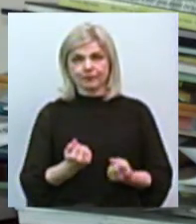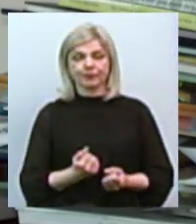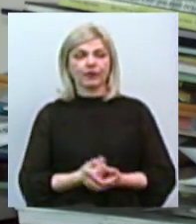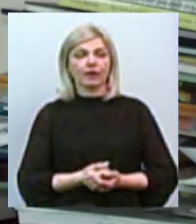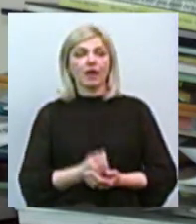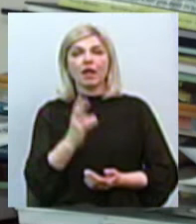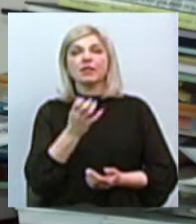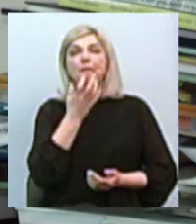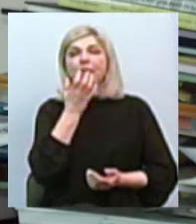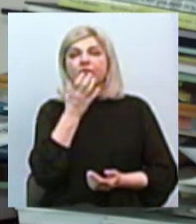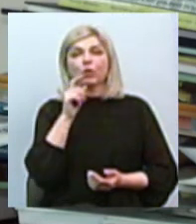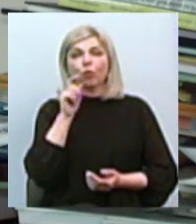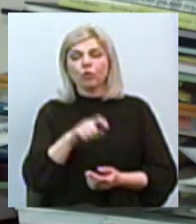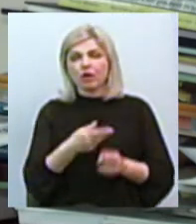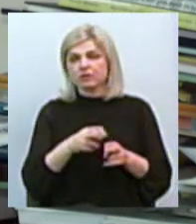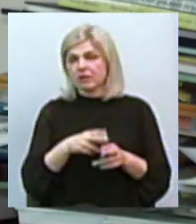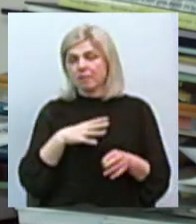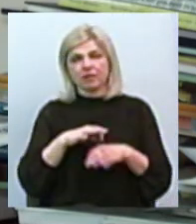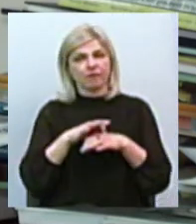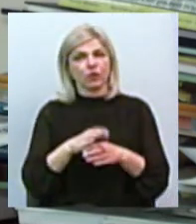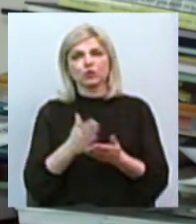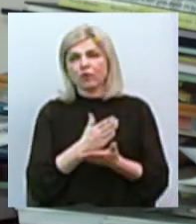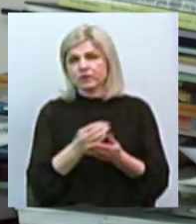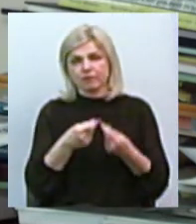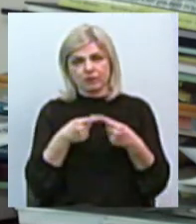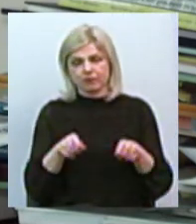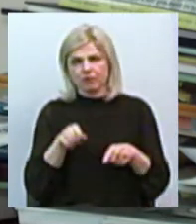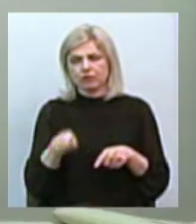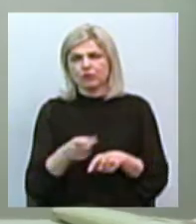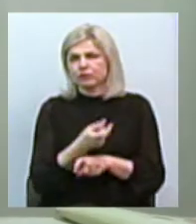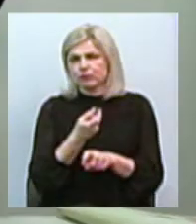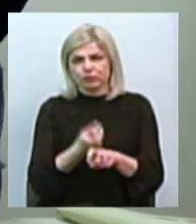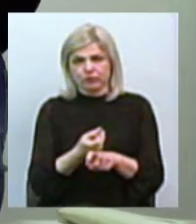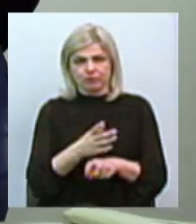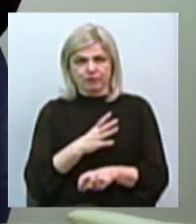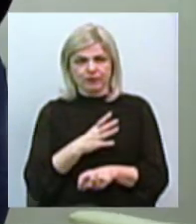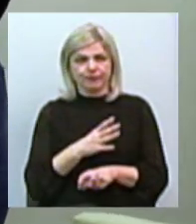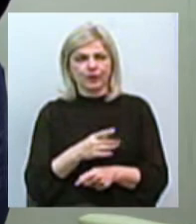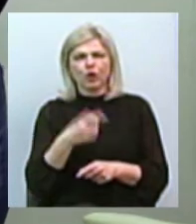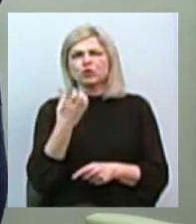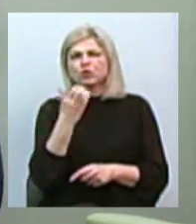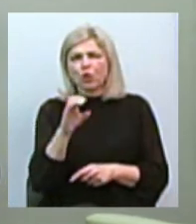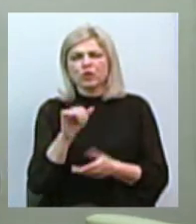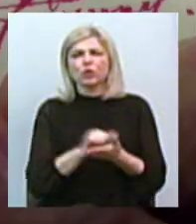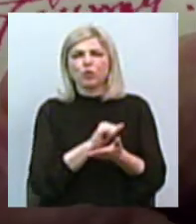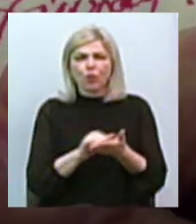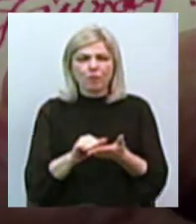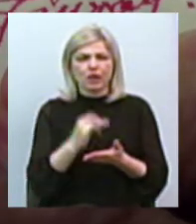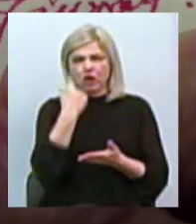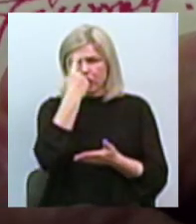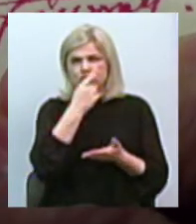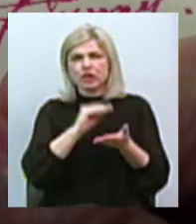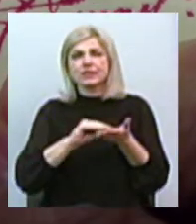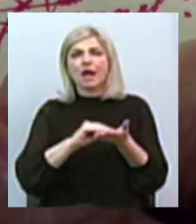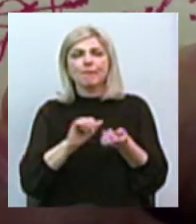Півдні України все відбувалося зовсім інакше. Тут було все набагато жорстіше. Сотні папірців, особистих листів та записок